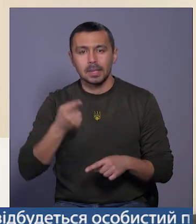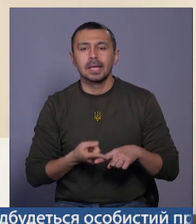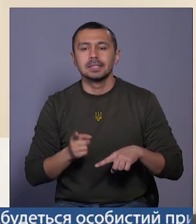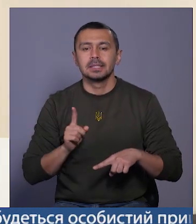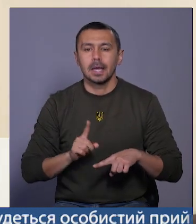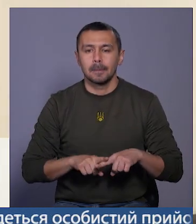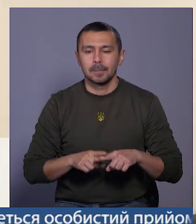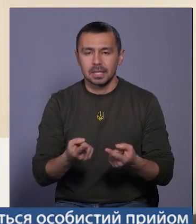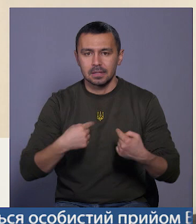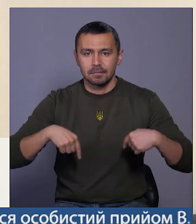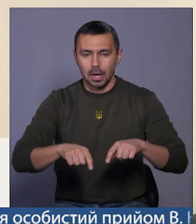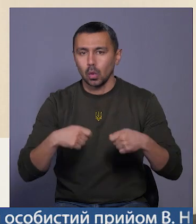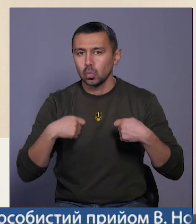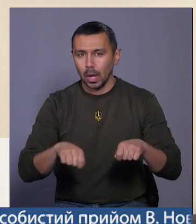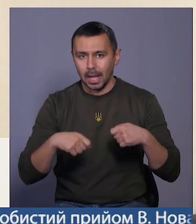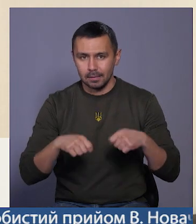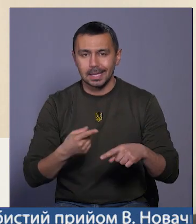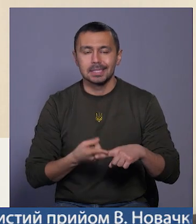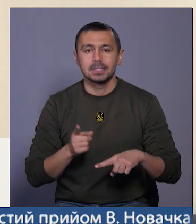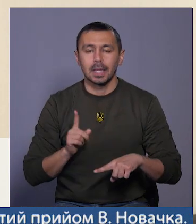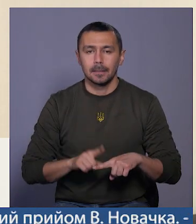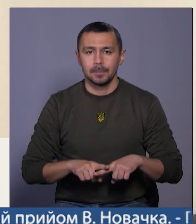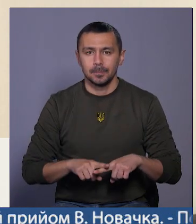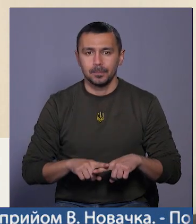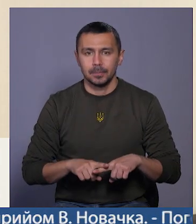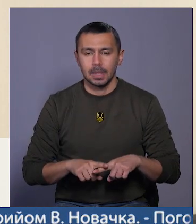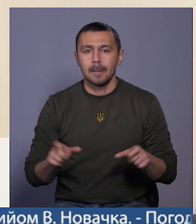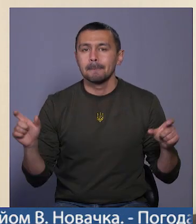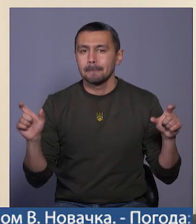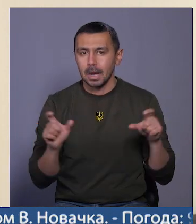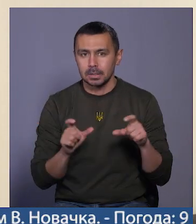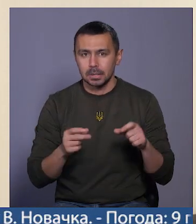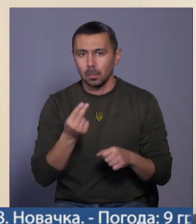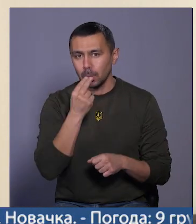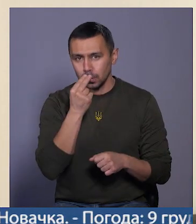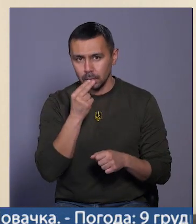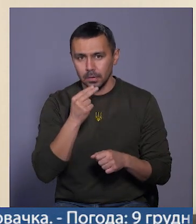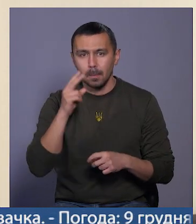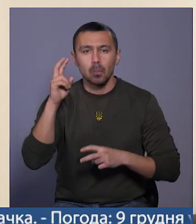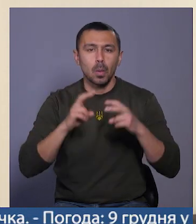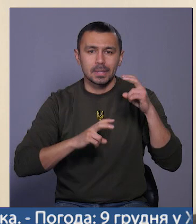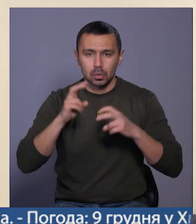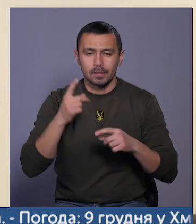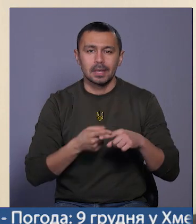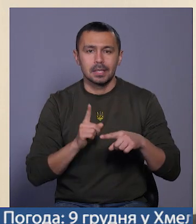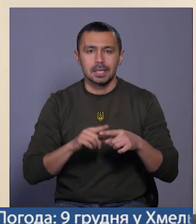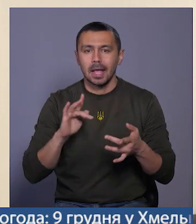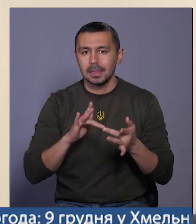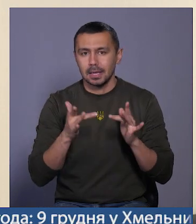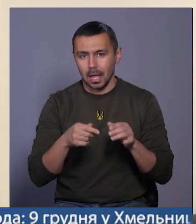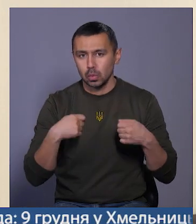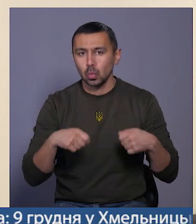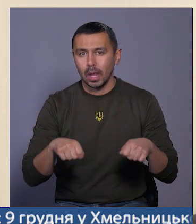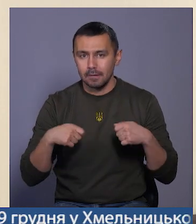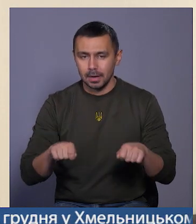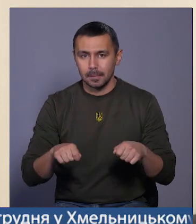сфера торгівлі, це магазини продуктові, промислові, це інтернет-торгівля.